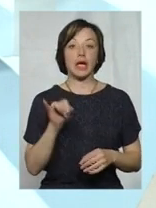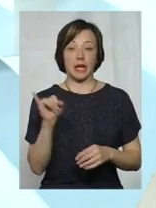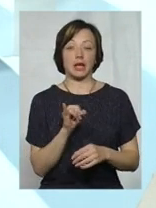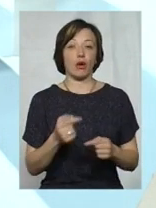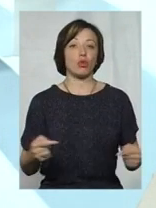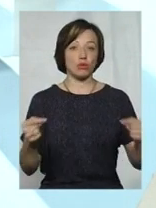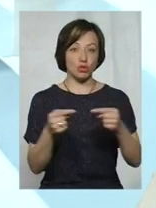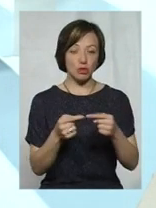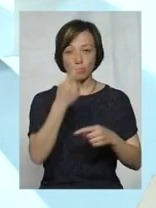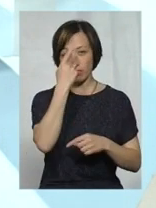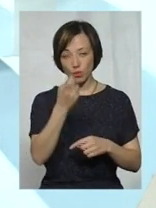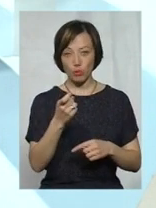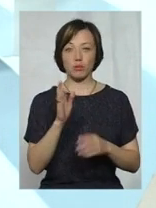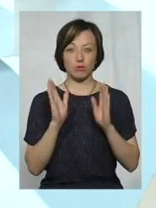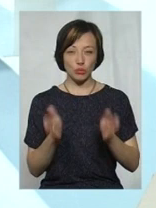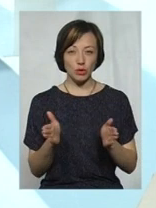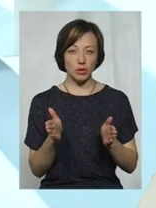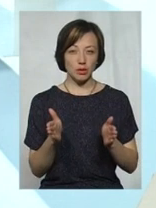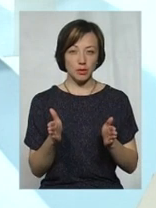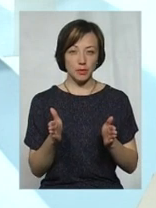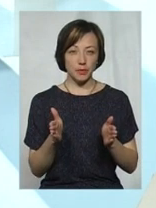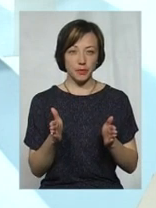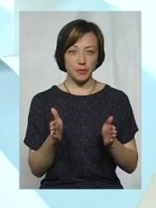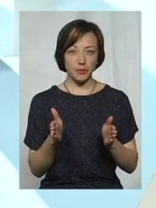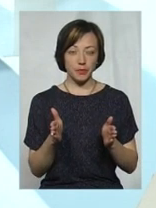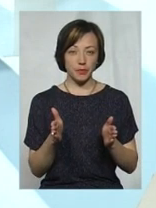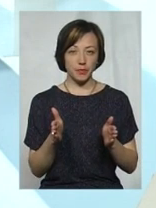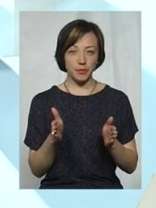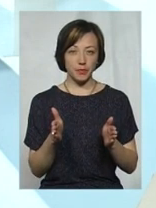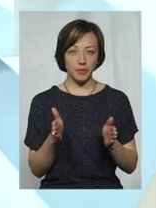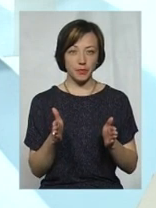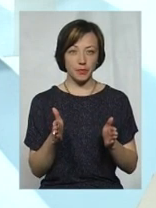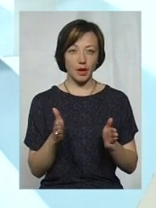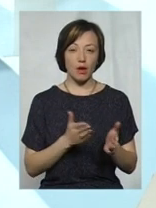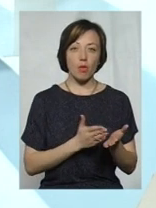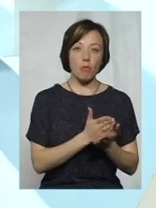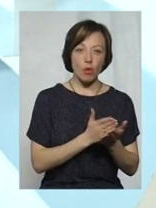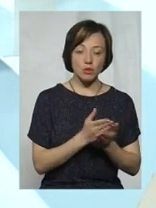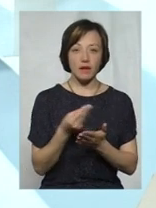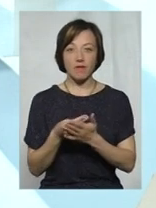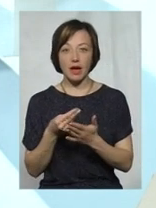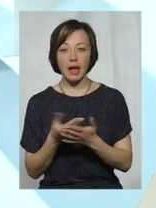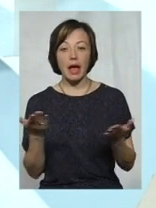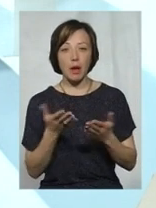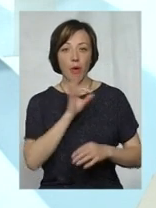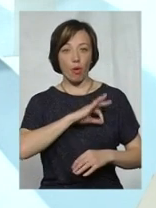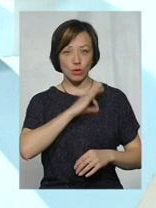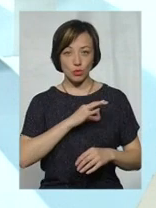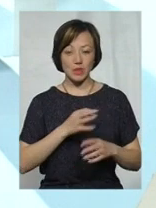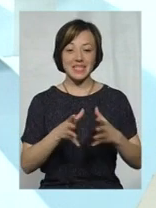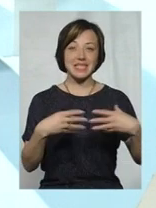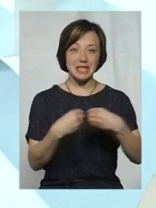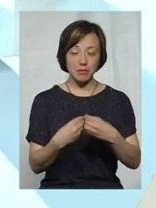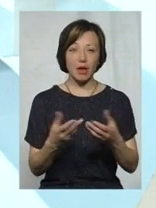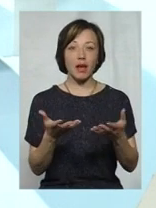повідомленням про ті послуги і вартість їх в межах соціальних норм, якими користуються сім